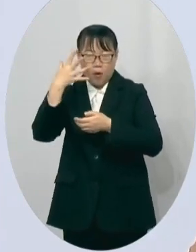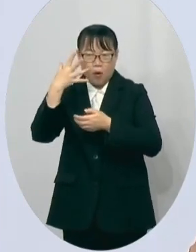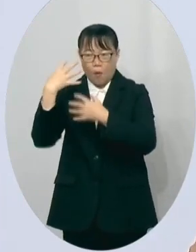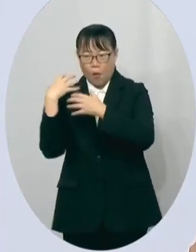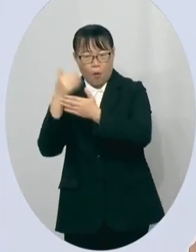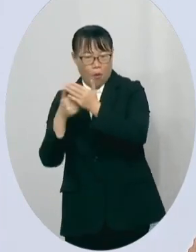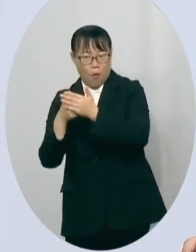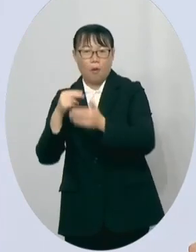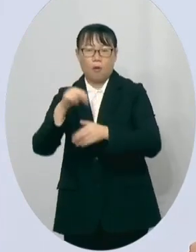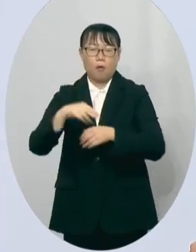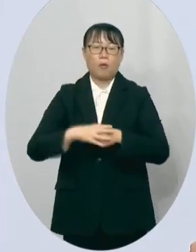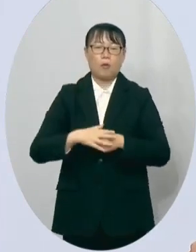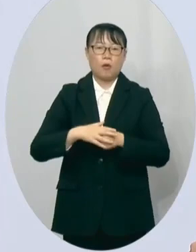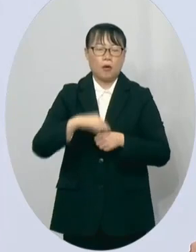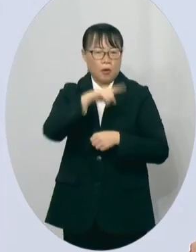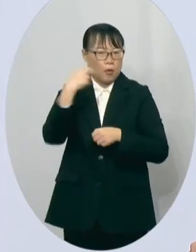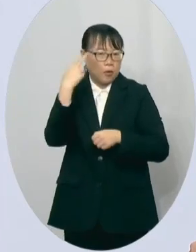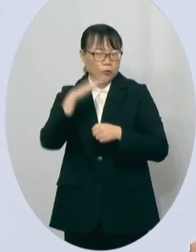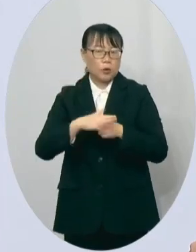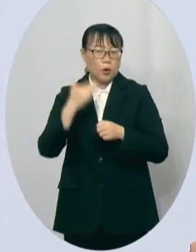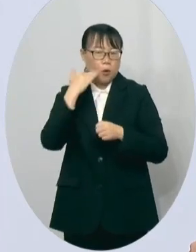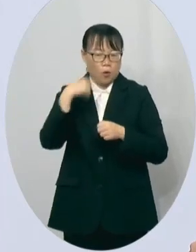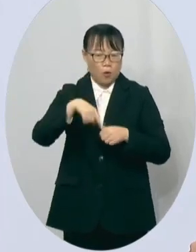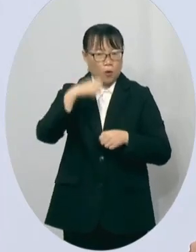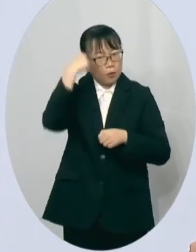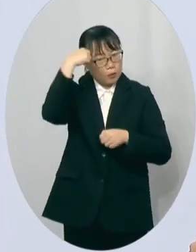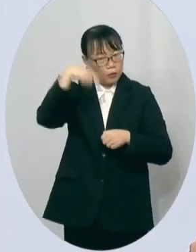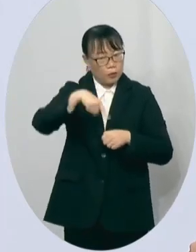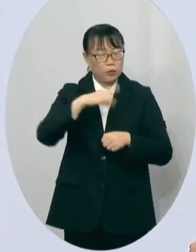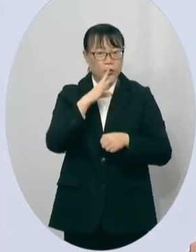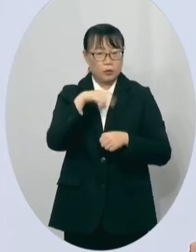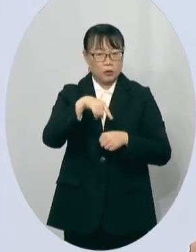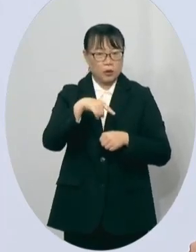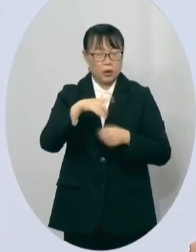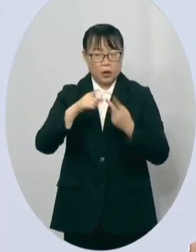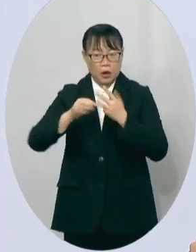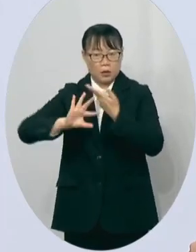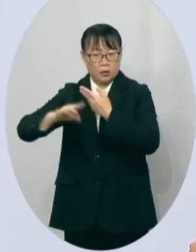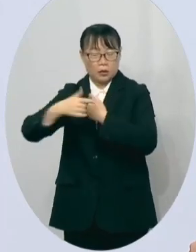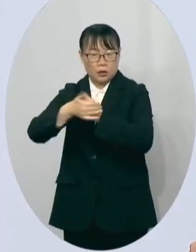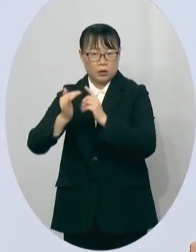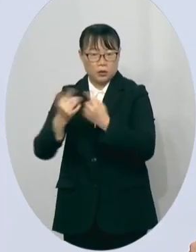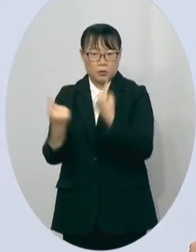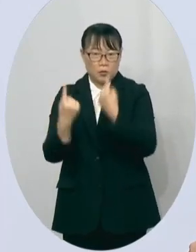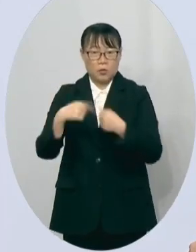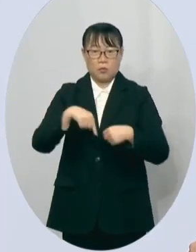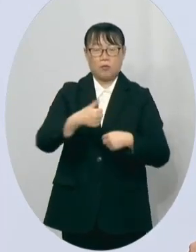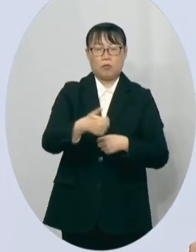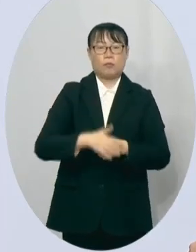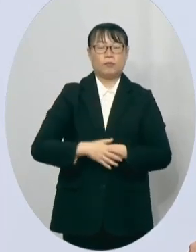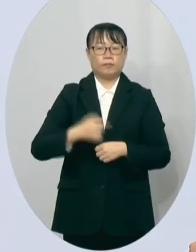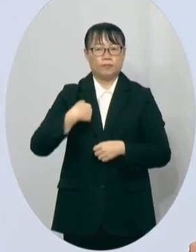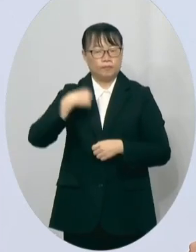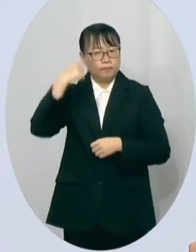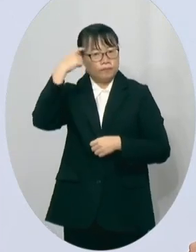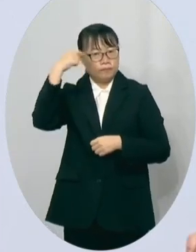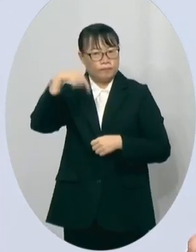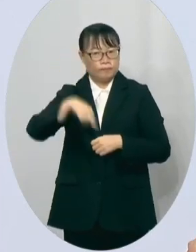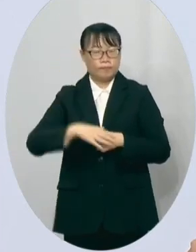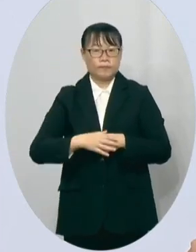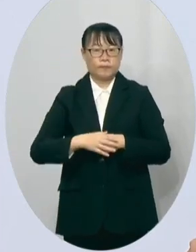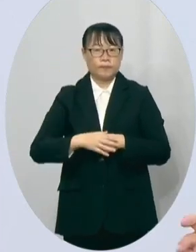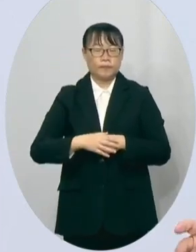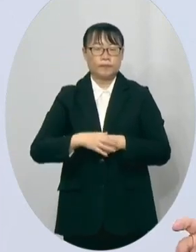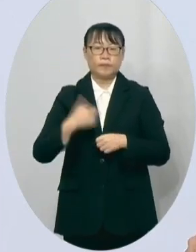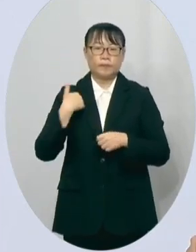觉得住在台中市会比其他的城市来得更好我们加速捷运的建设也是让年轻朋友让习惯搭乘